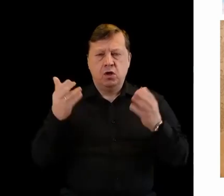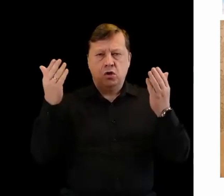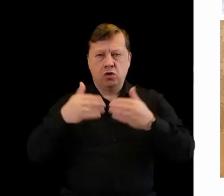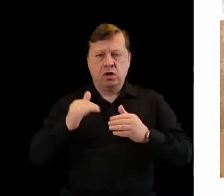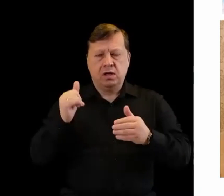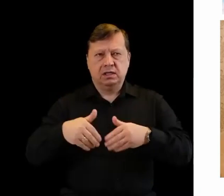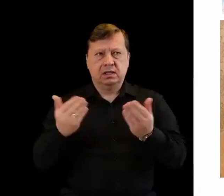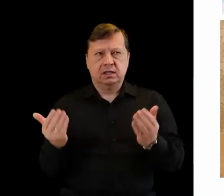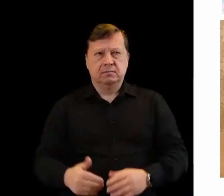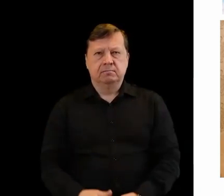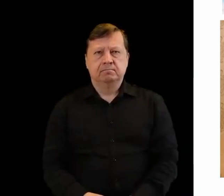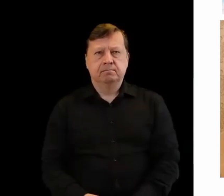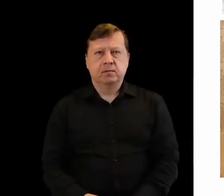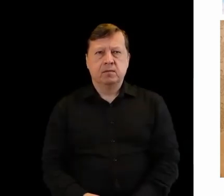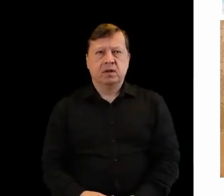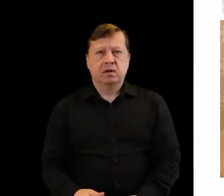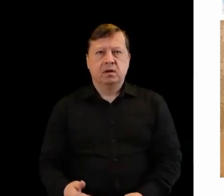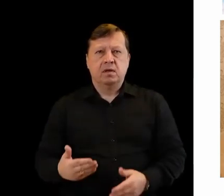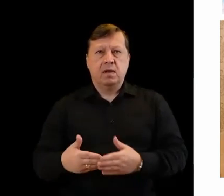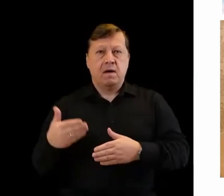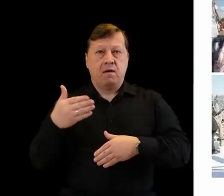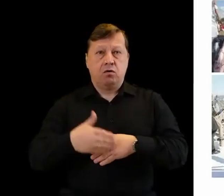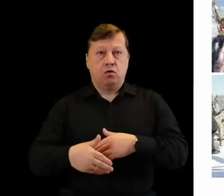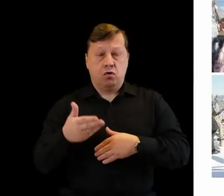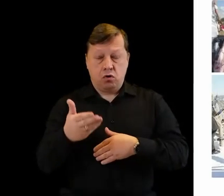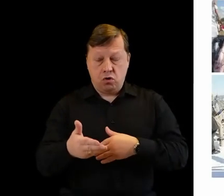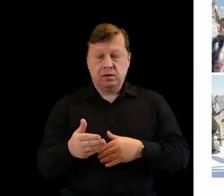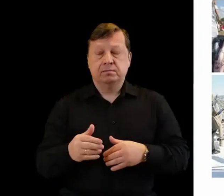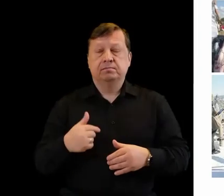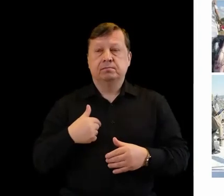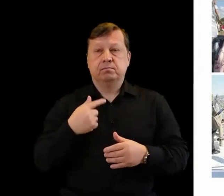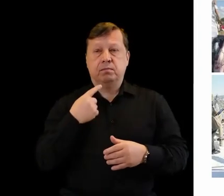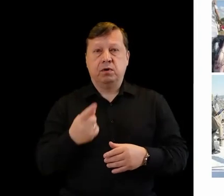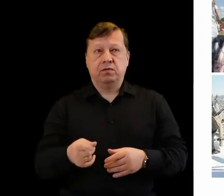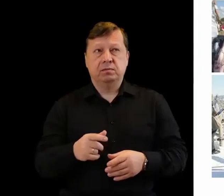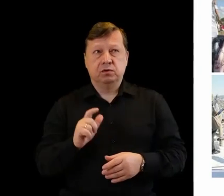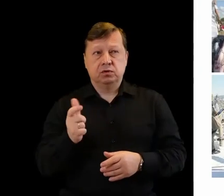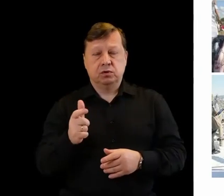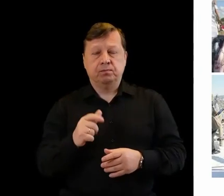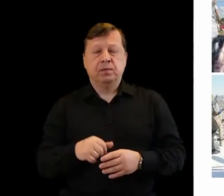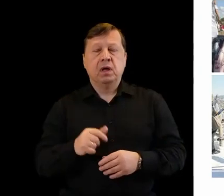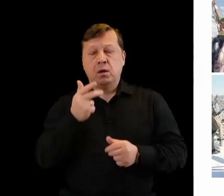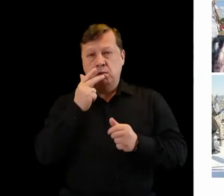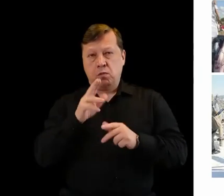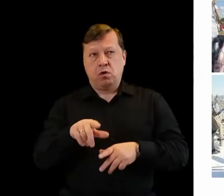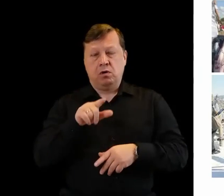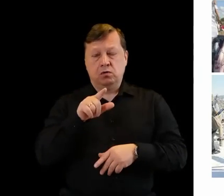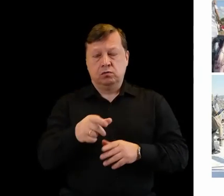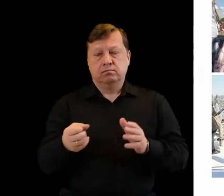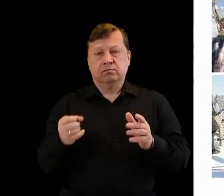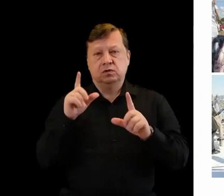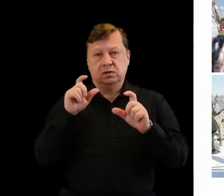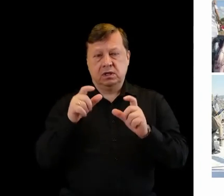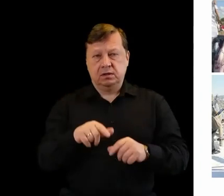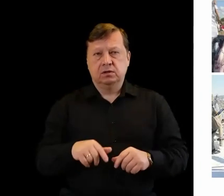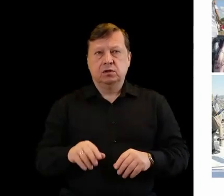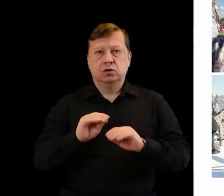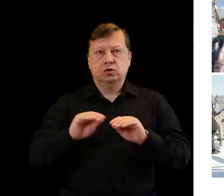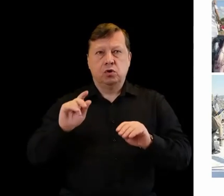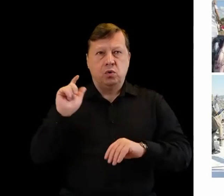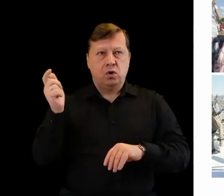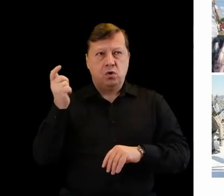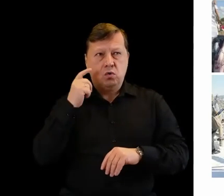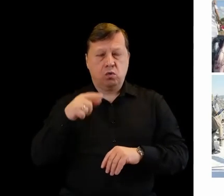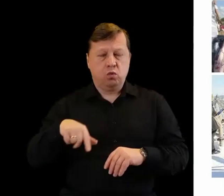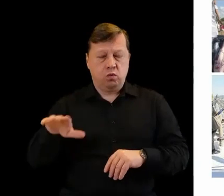Dobrze i kończąc przejdź. Kończąc powiem, pokażę tylko tutaj slajdy. Szkoła Aktywności